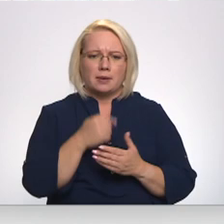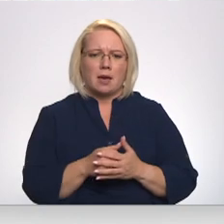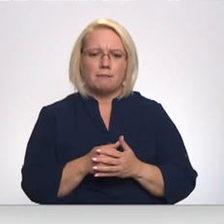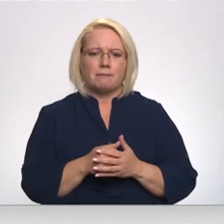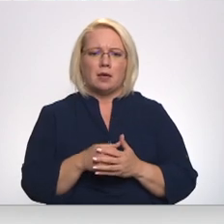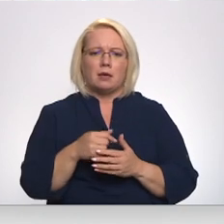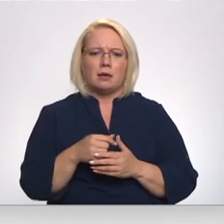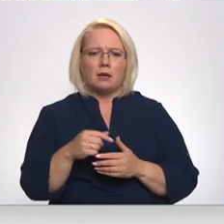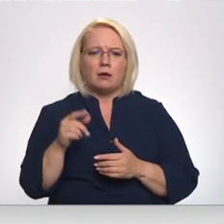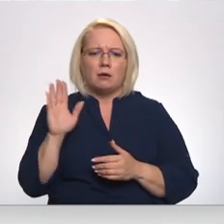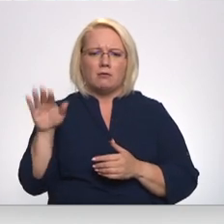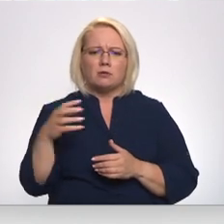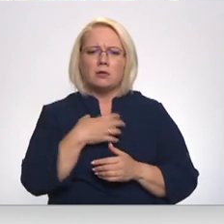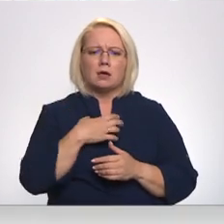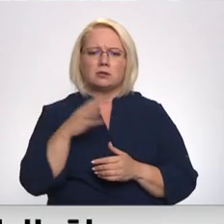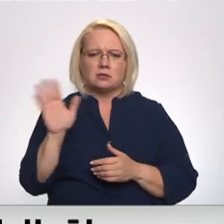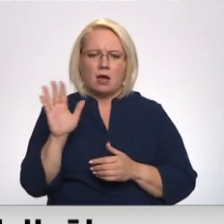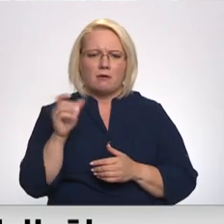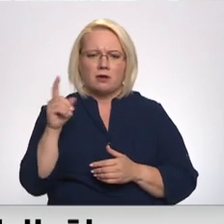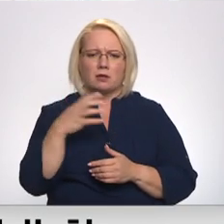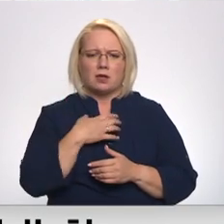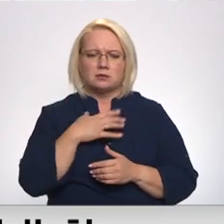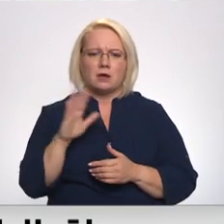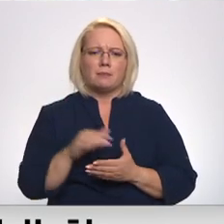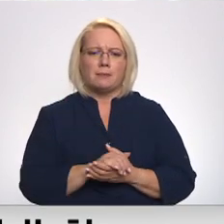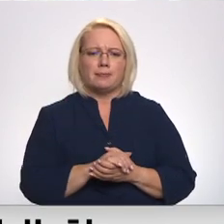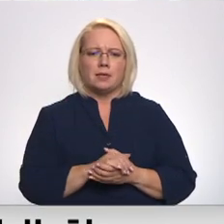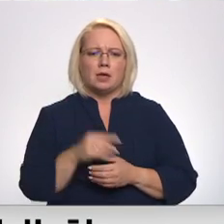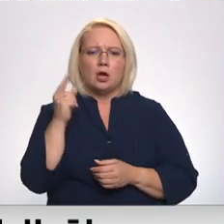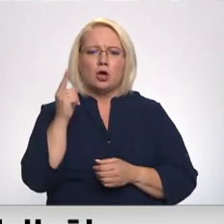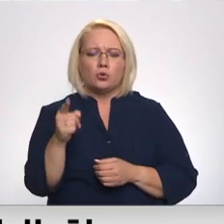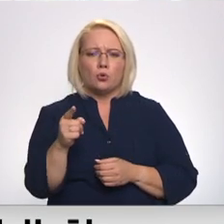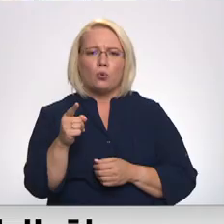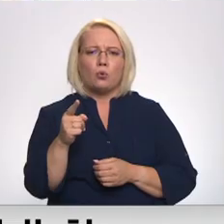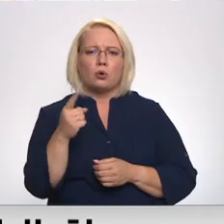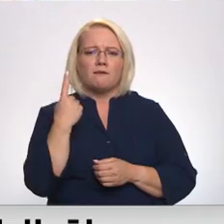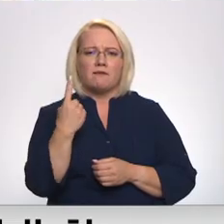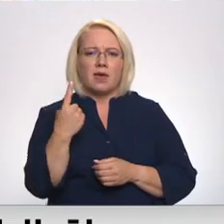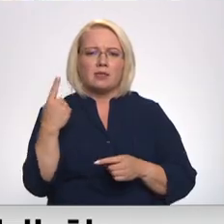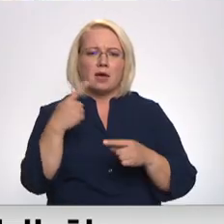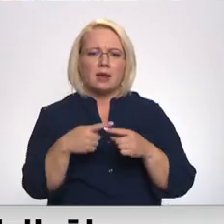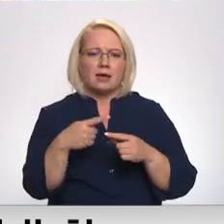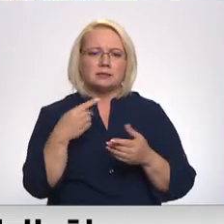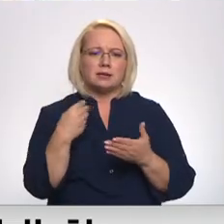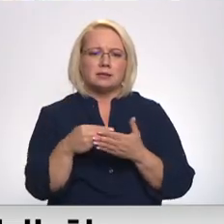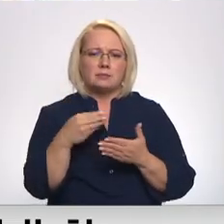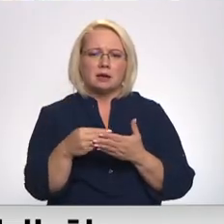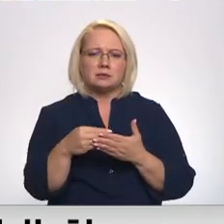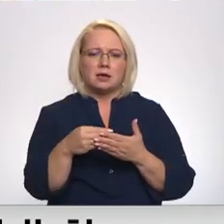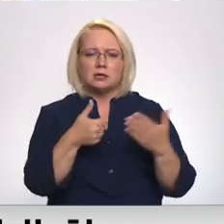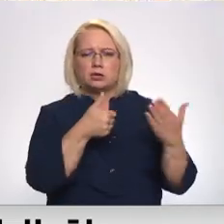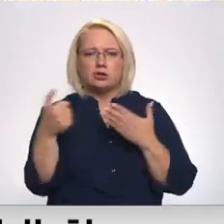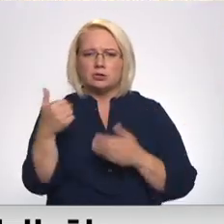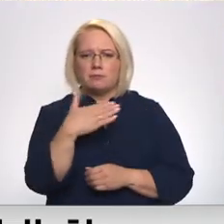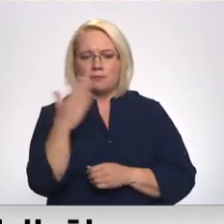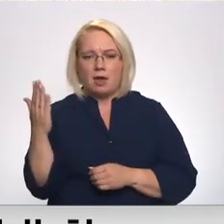viena reize mums pat izmaksājusi ir 600 pāri.